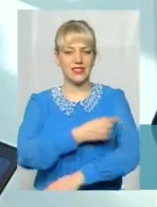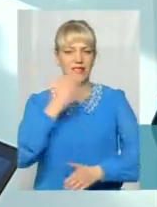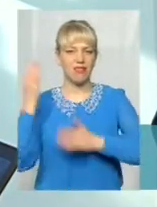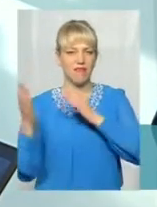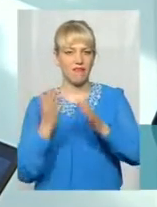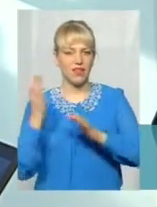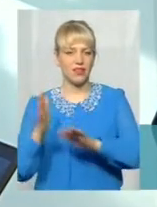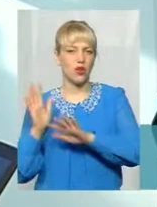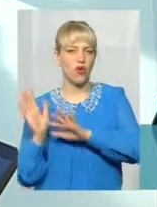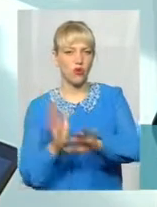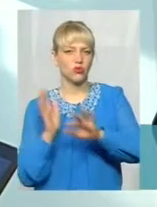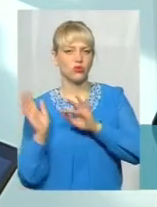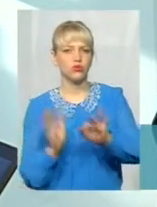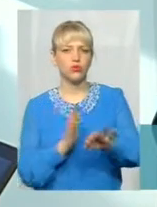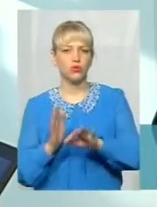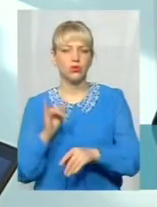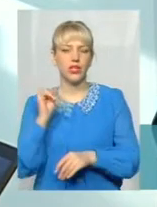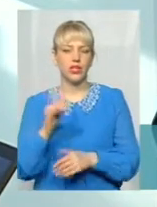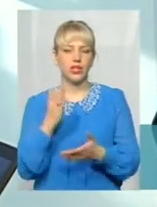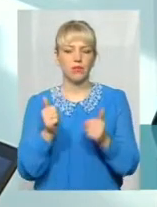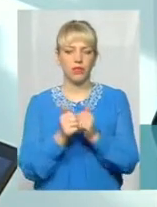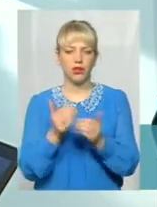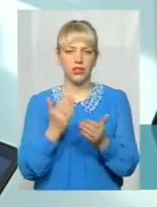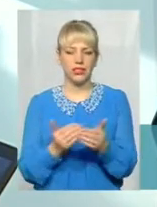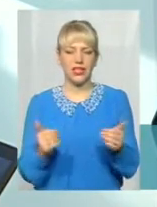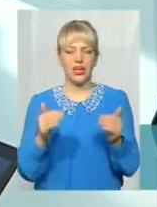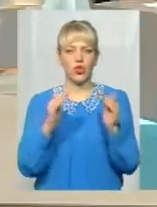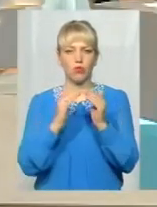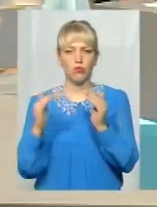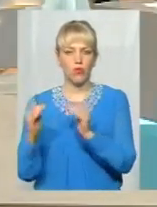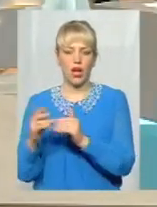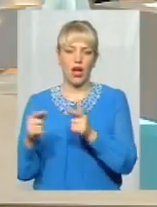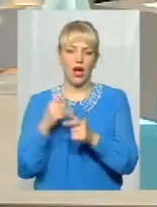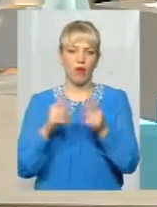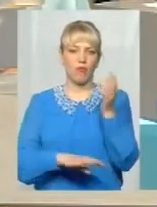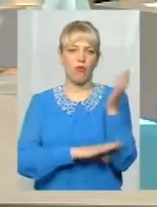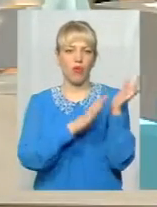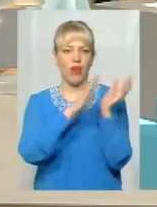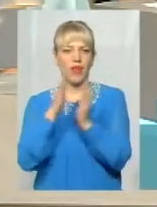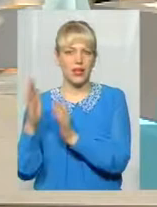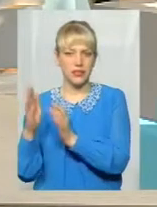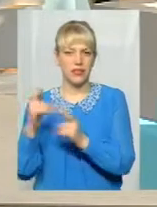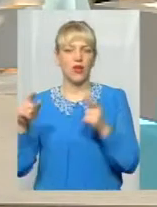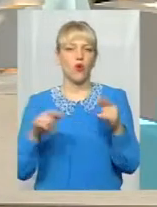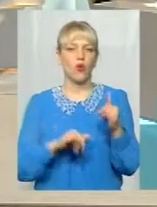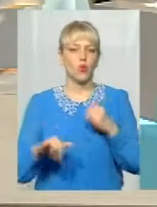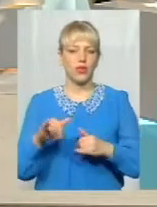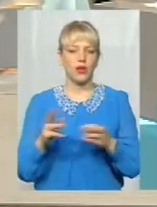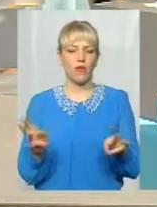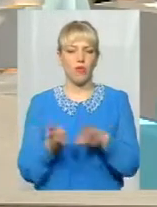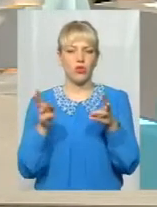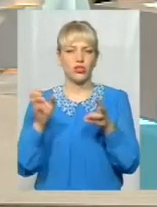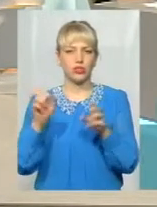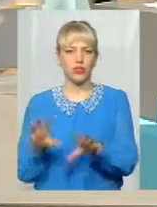на велику відстань, і поряд є і житлові будинки, або, не дай Бог, лісові масиви, куди може ця пожежа перейти, то,